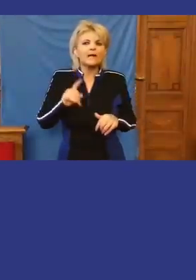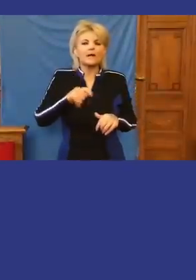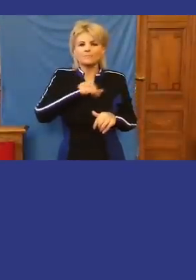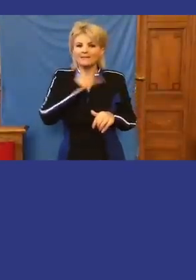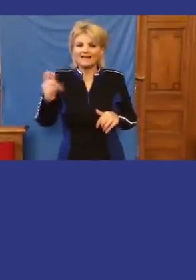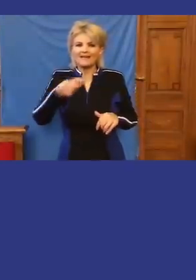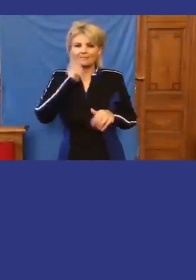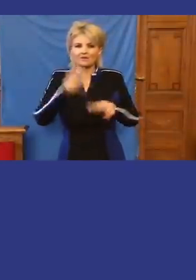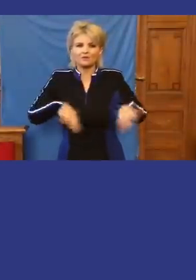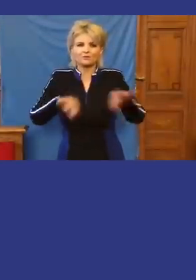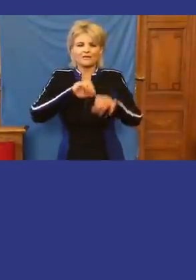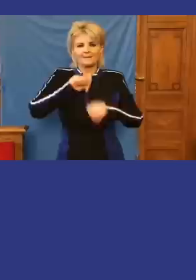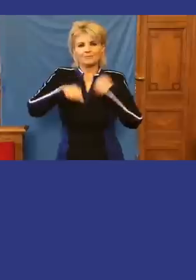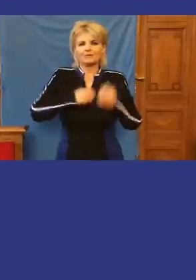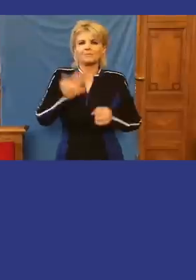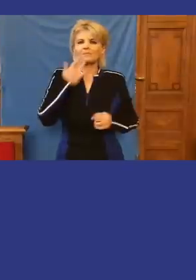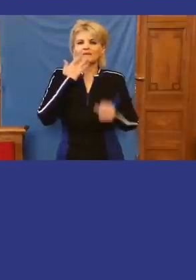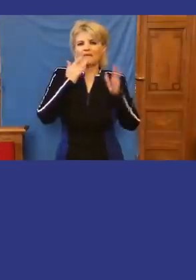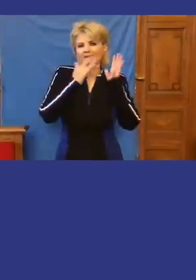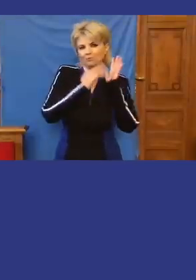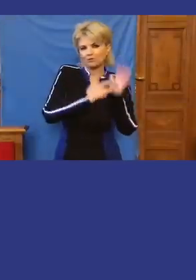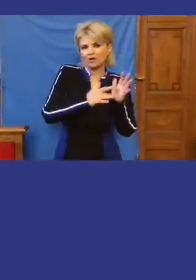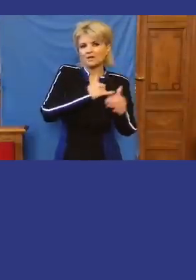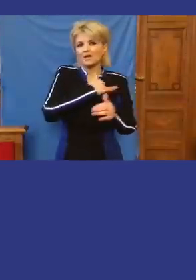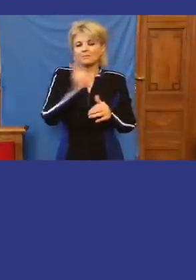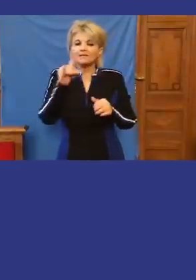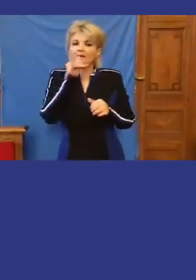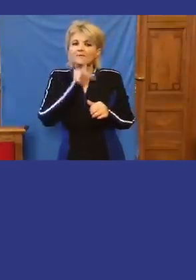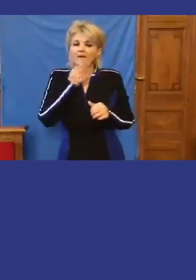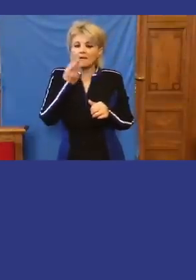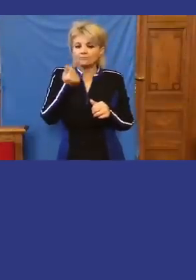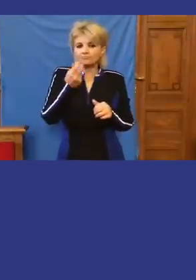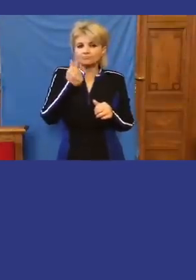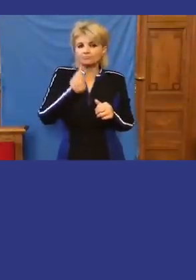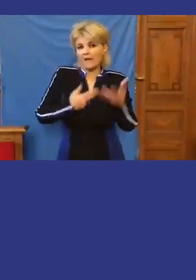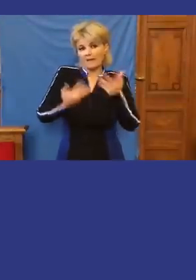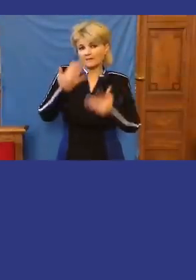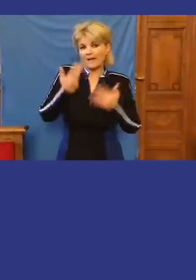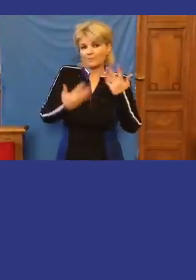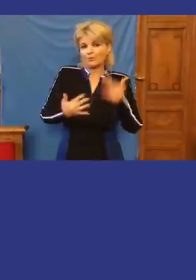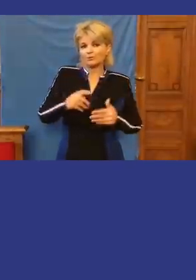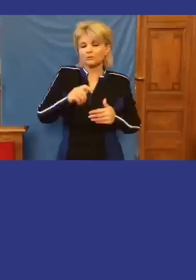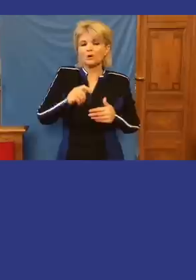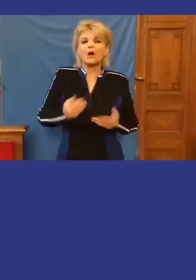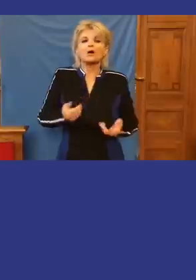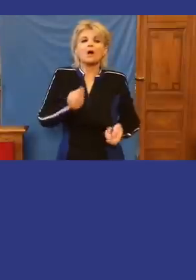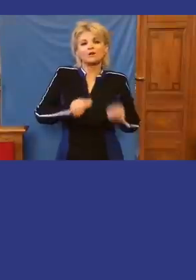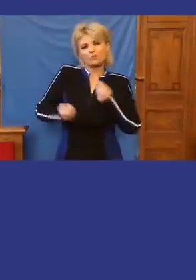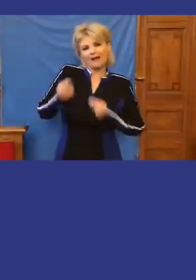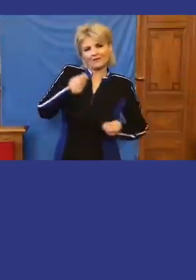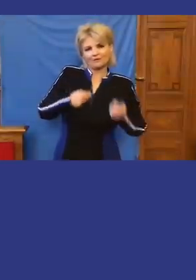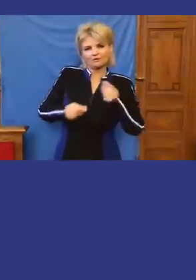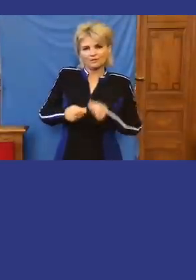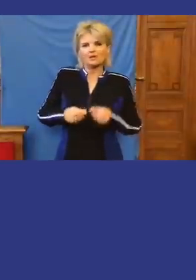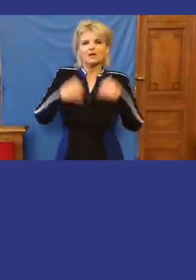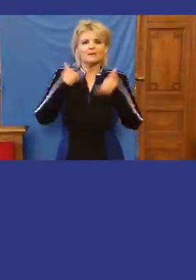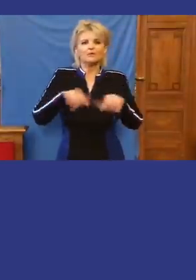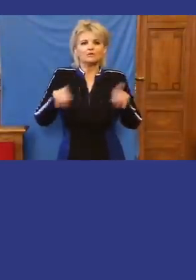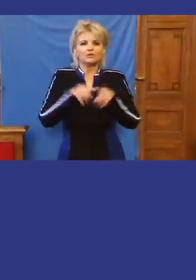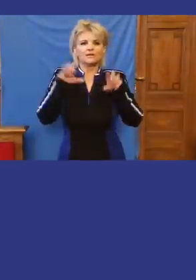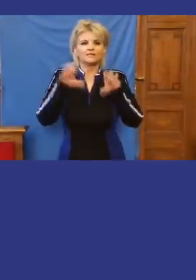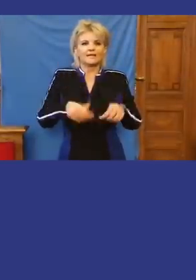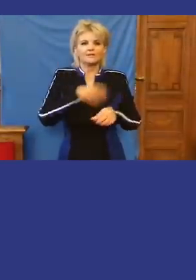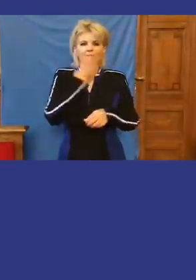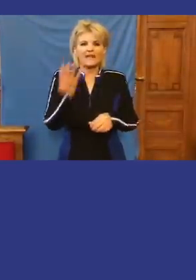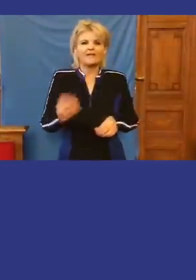ahogy mi hódműzővásárhelyen is. Mi minden kampányok után fillére elszámoltunk a magyar állampolgároktól kapott adományokkal. Most is ezt tettük 42